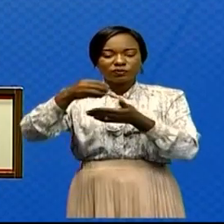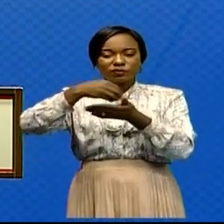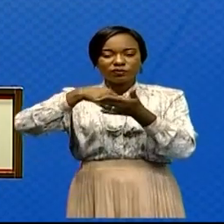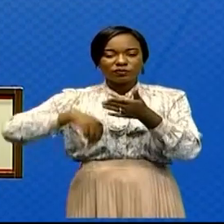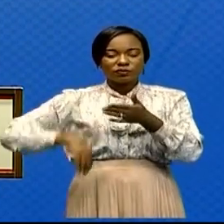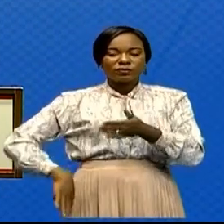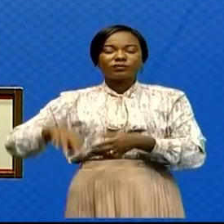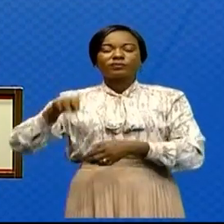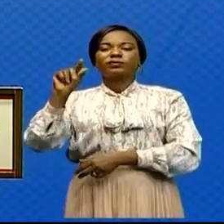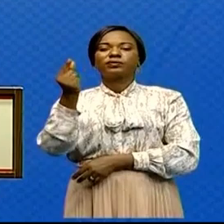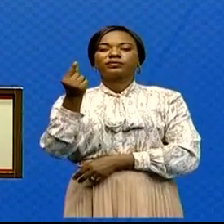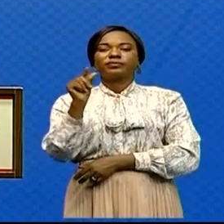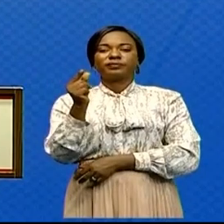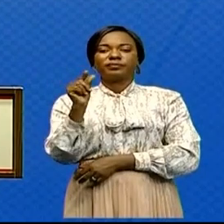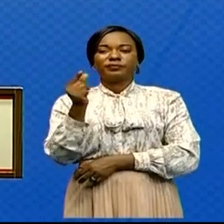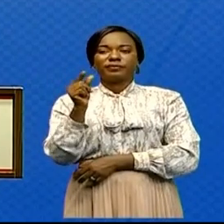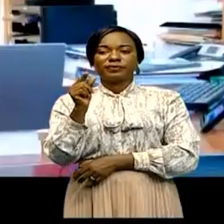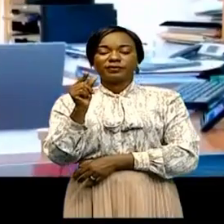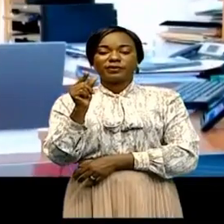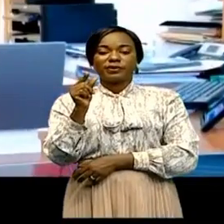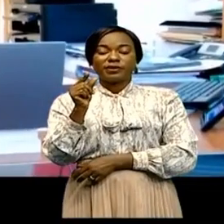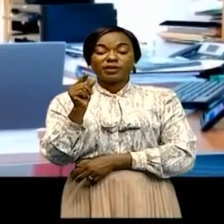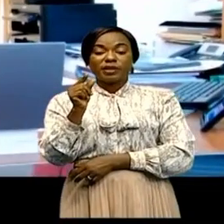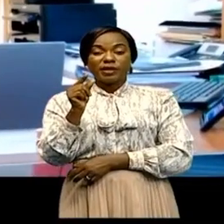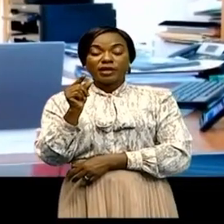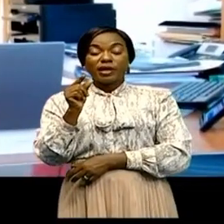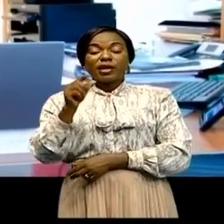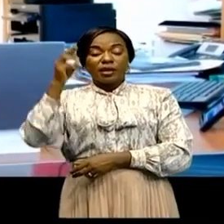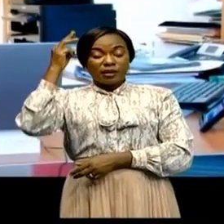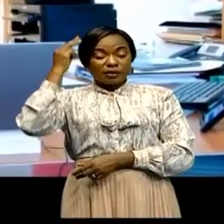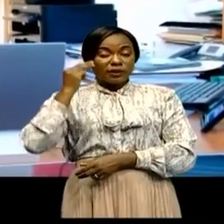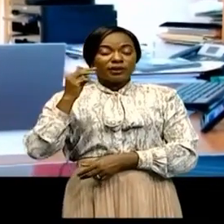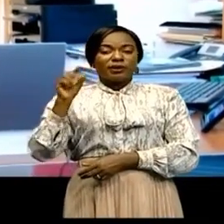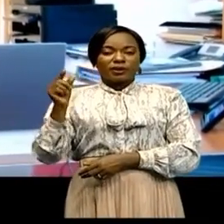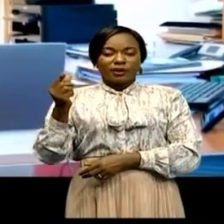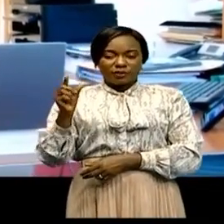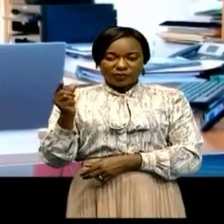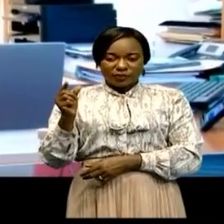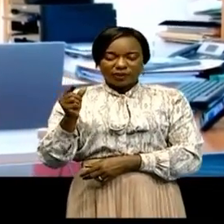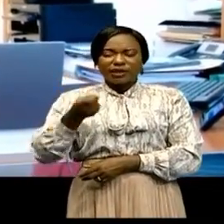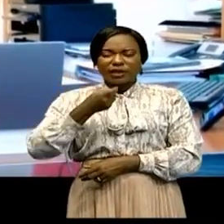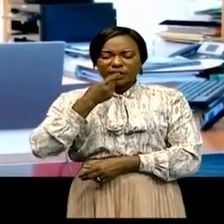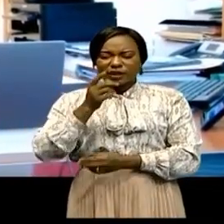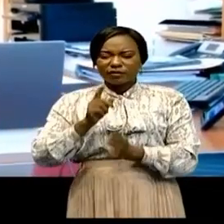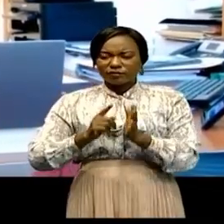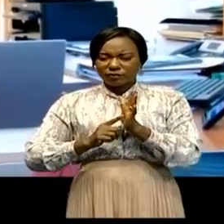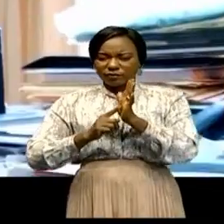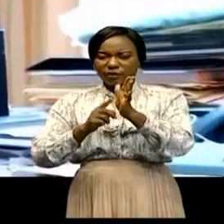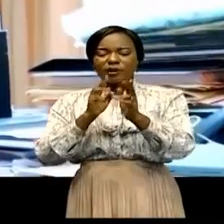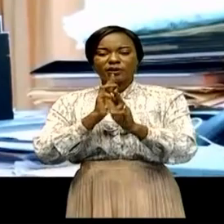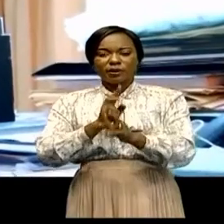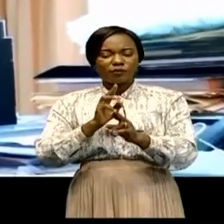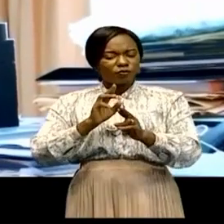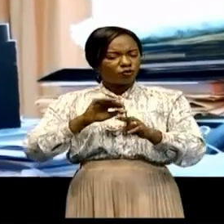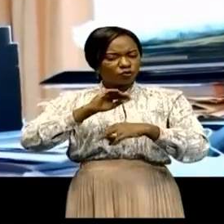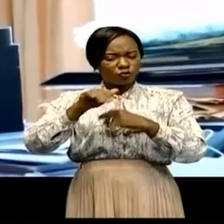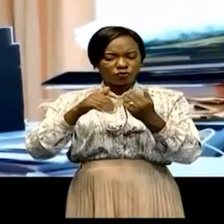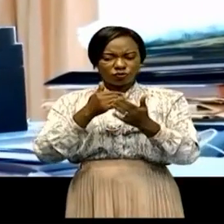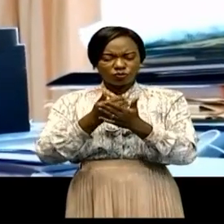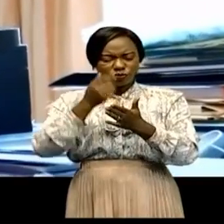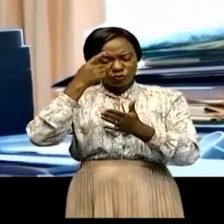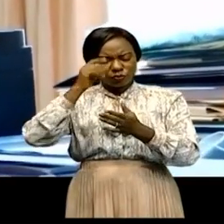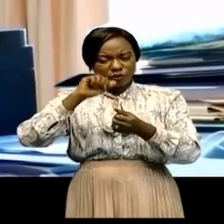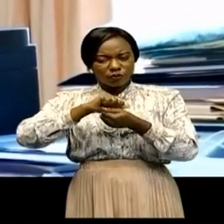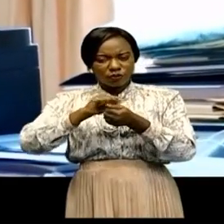la ministre de Mines a présenté au Conseil le rapport à mi-parcours sur les niveaux d'exécution des instructions